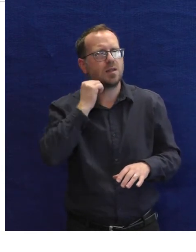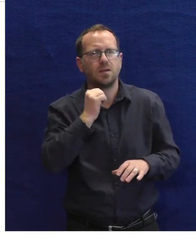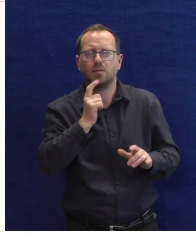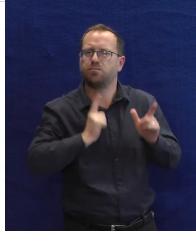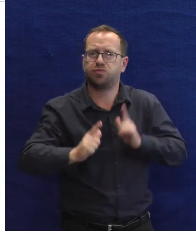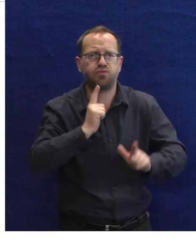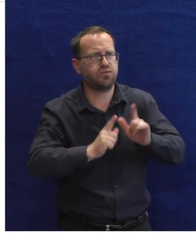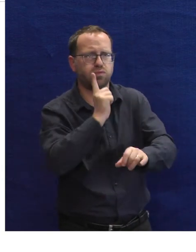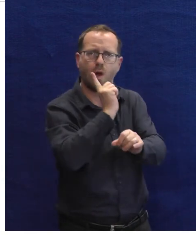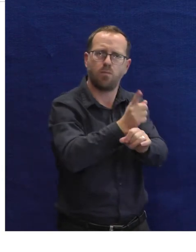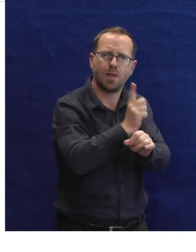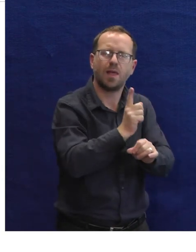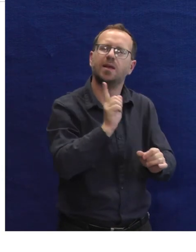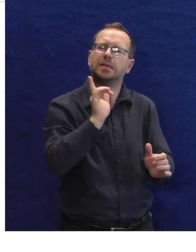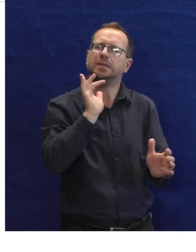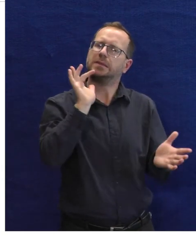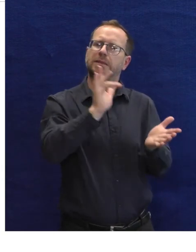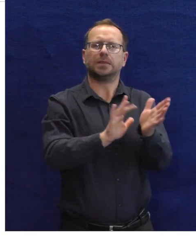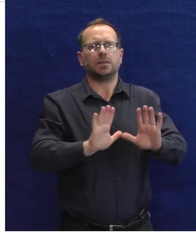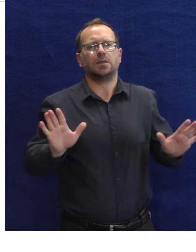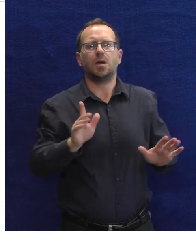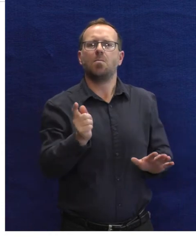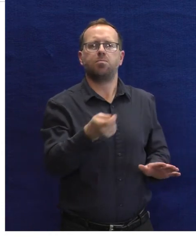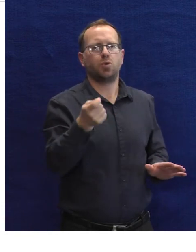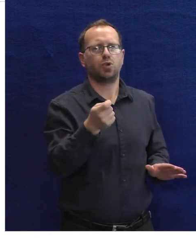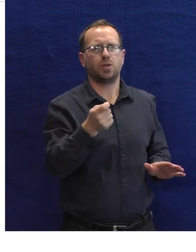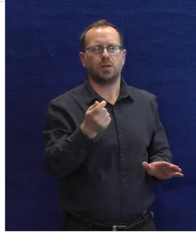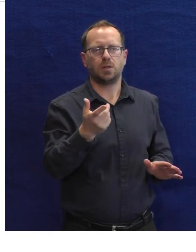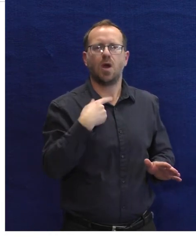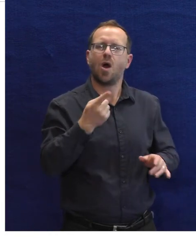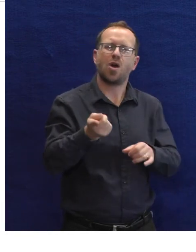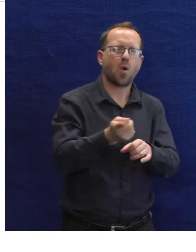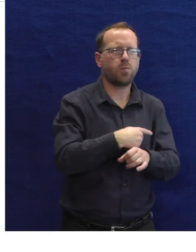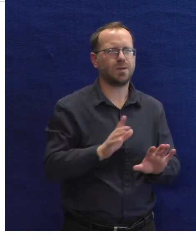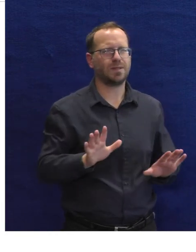Lidé si chtějí opravdu pomůcku vyzkoušet, než by si ji sami pořídili.